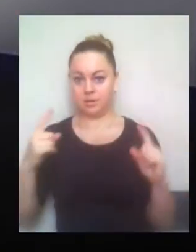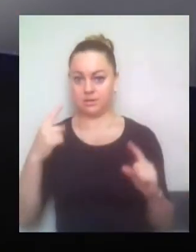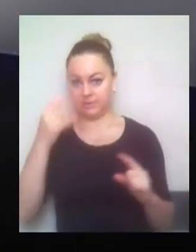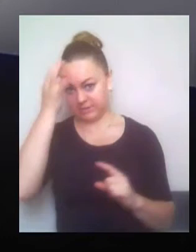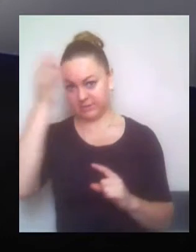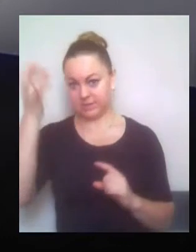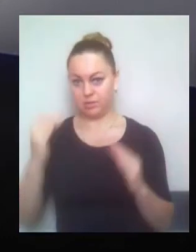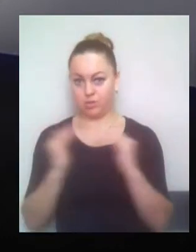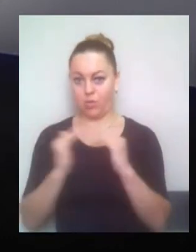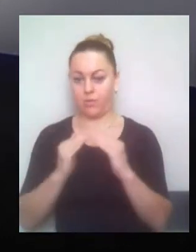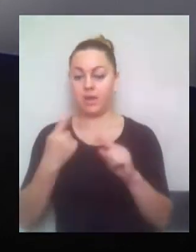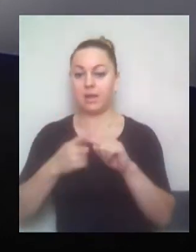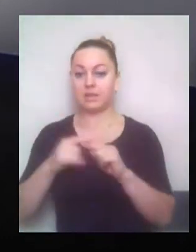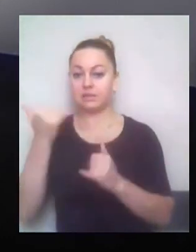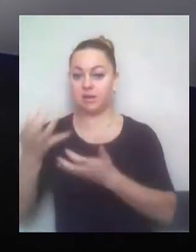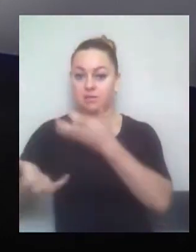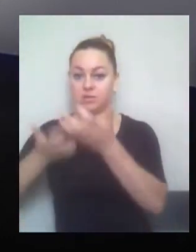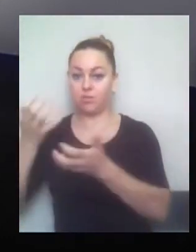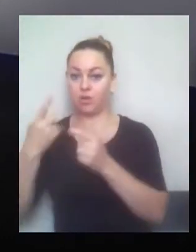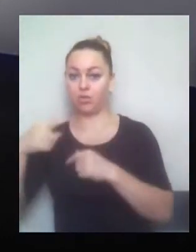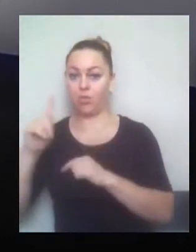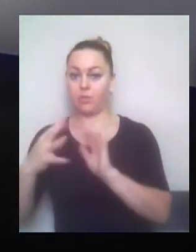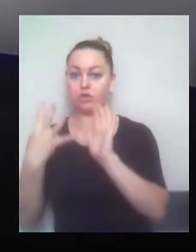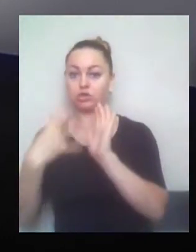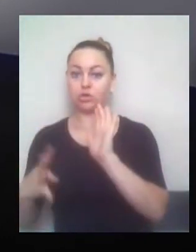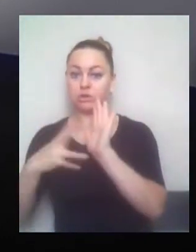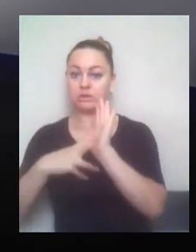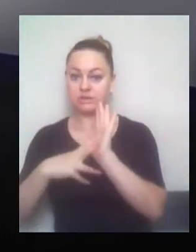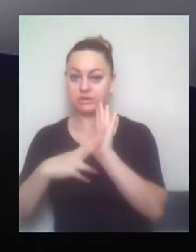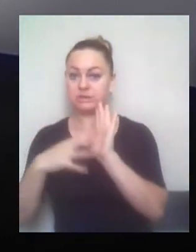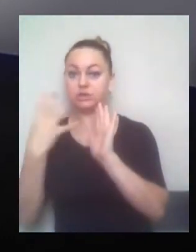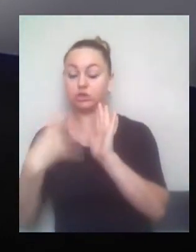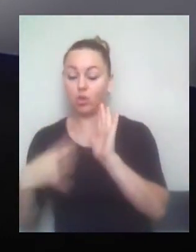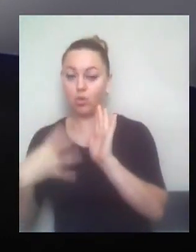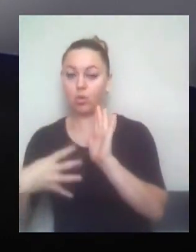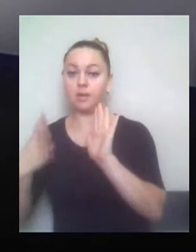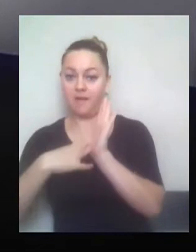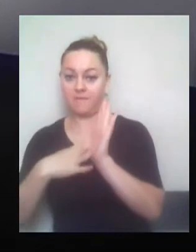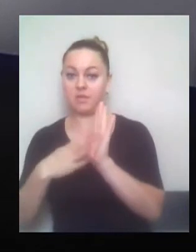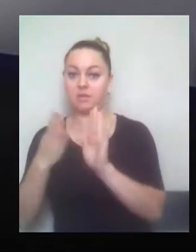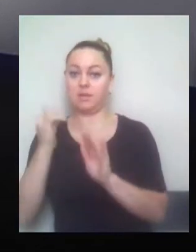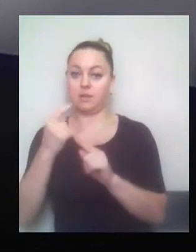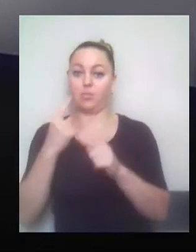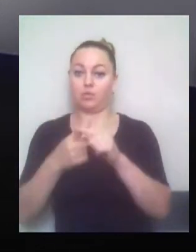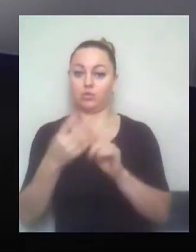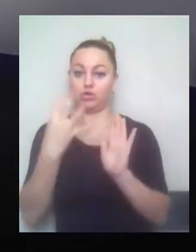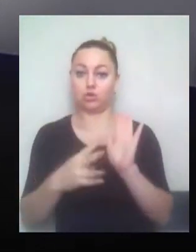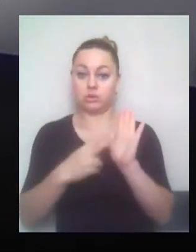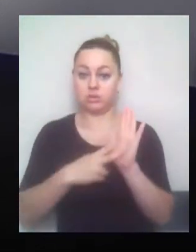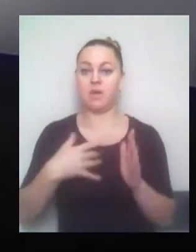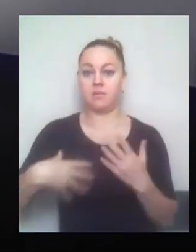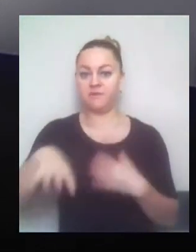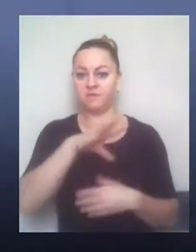зараз розбирають 49-й тире і переходять к 47-му дому, ми опасаємся то, що наша стена,